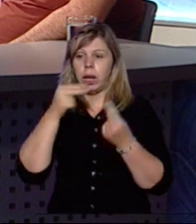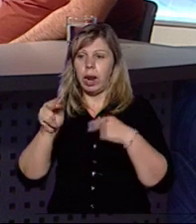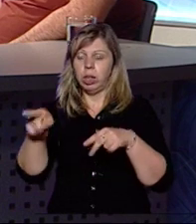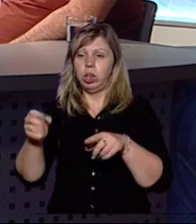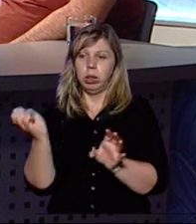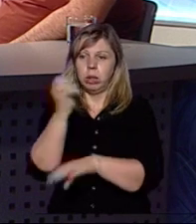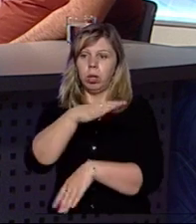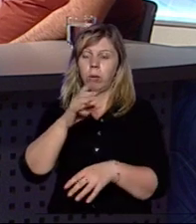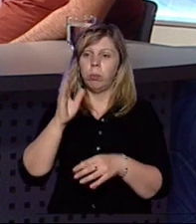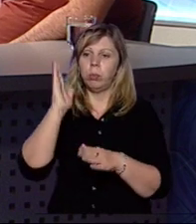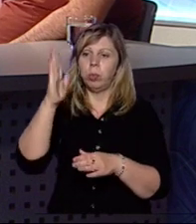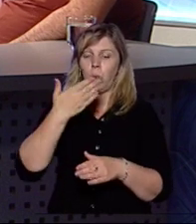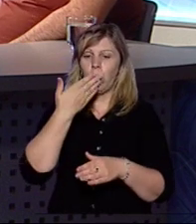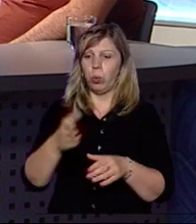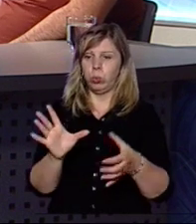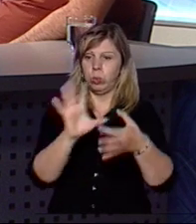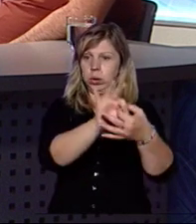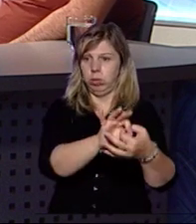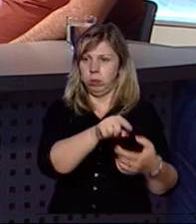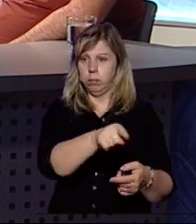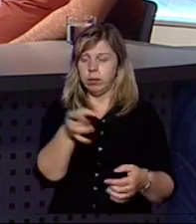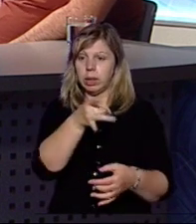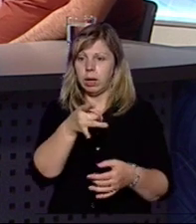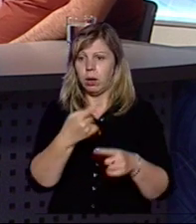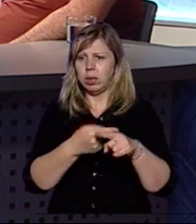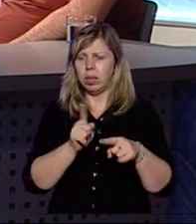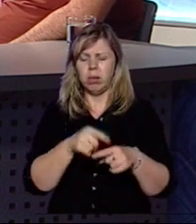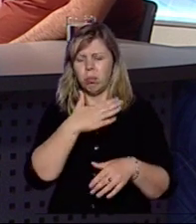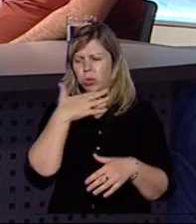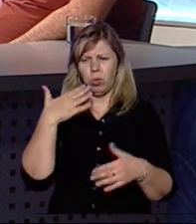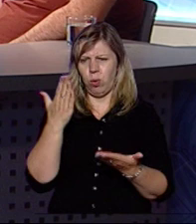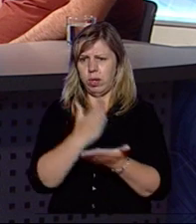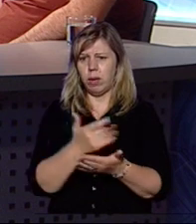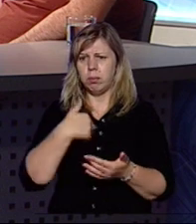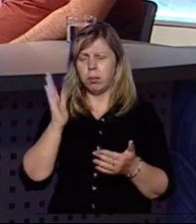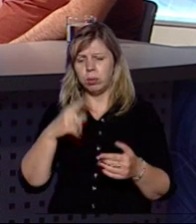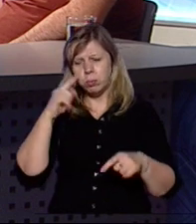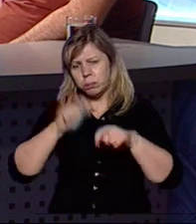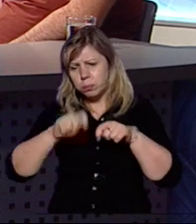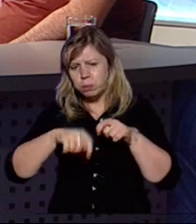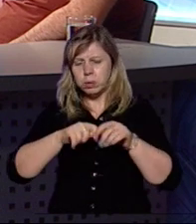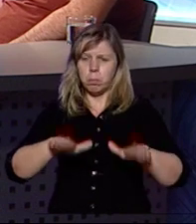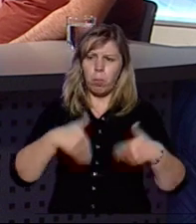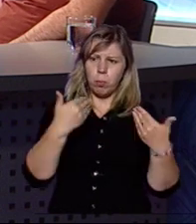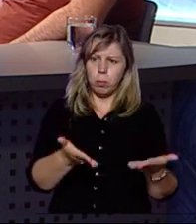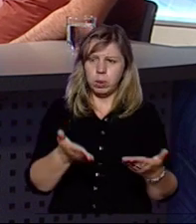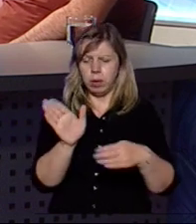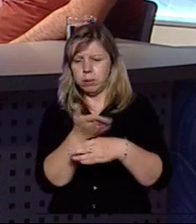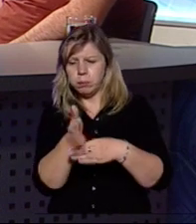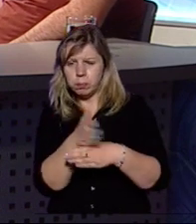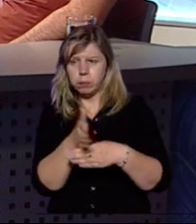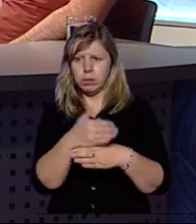було б до майбутнього Хуського району. Тому таких речей дуже багато і ми будемо вислідкувати, пропонувати, зробити